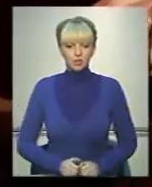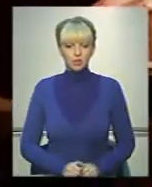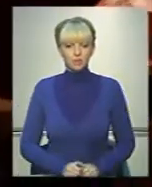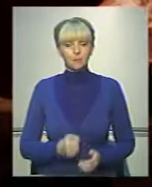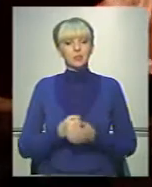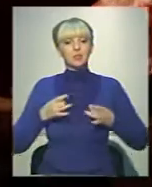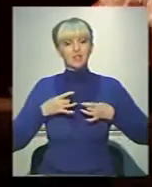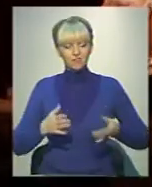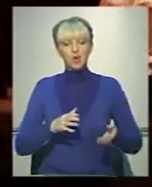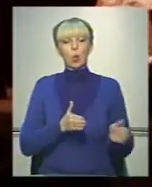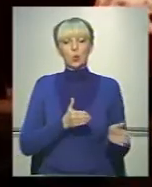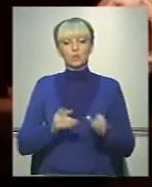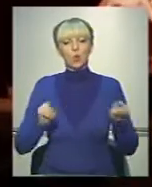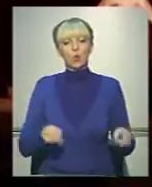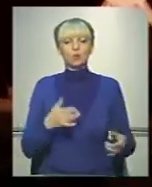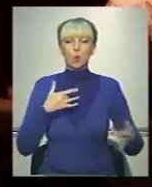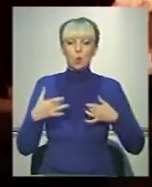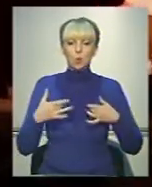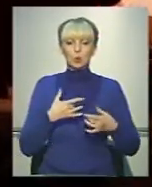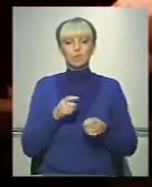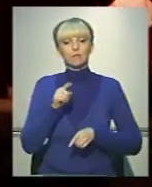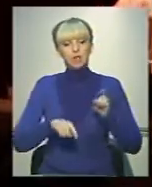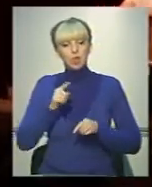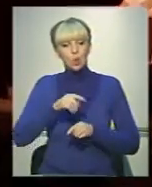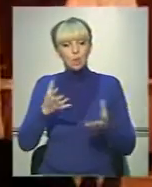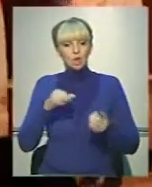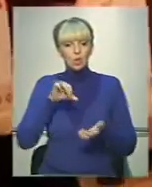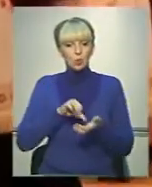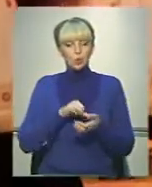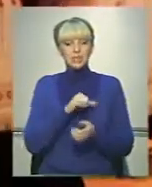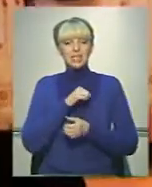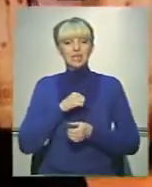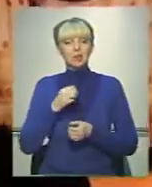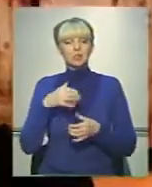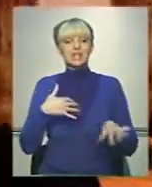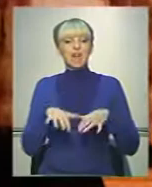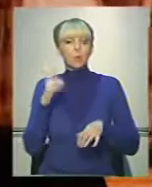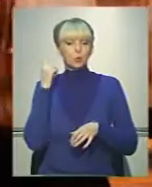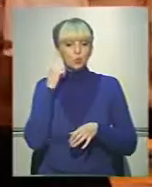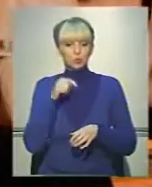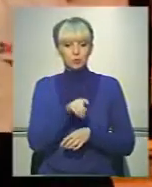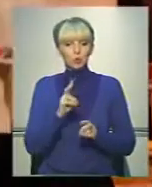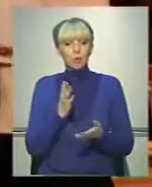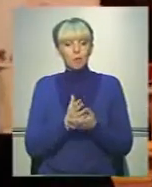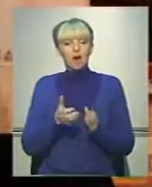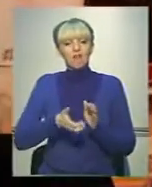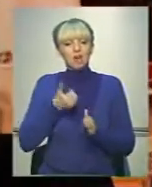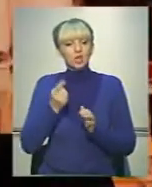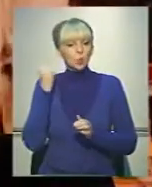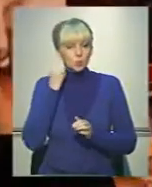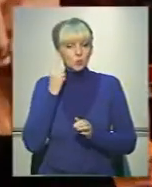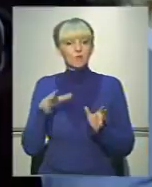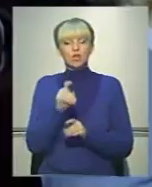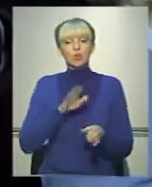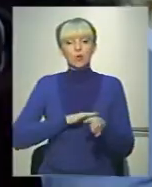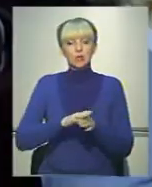До свята готувалися, організували концерт, у деяких номерах брали участь і самі слабочуючі. Для тих же, хто має вади слуху, усе,